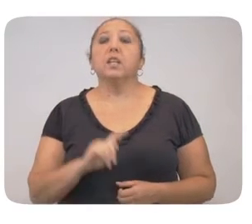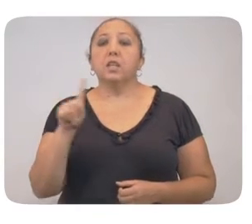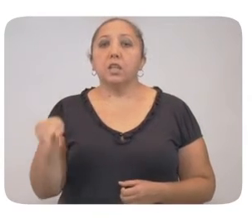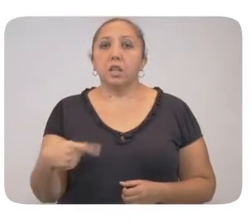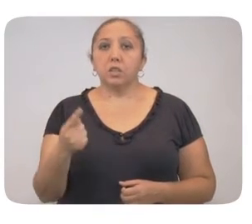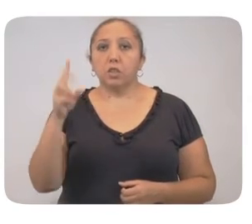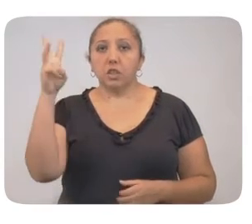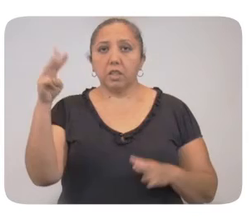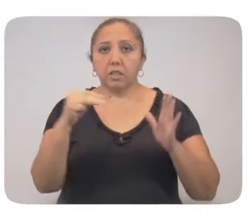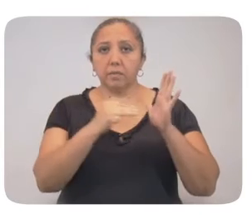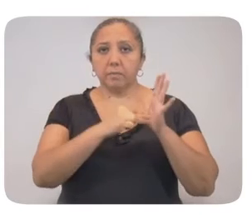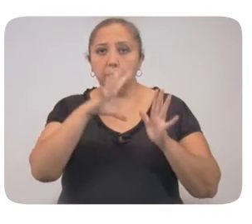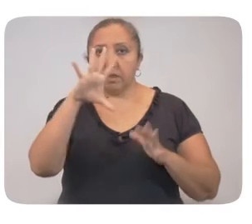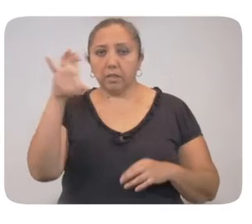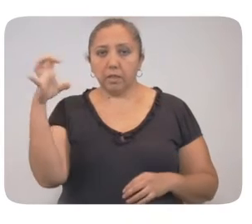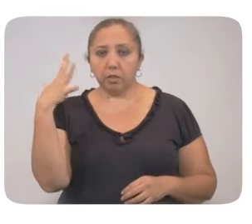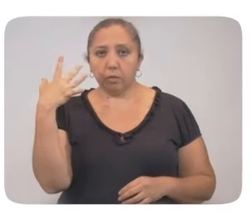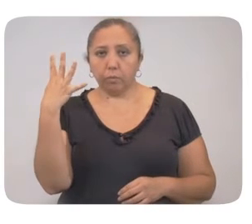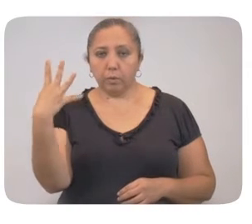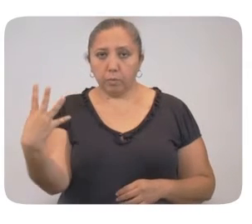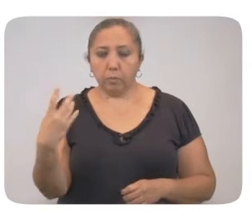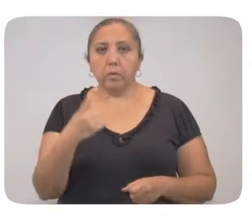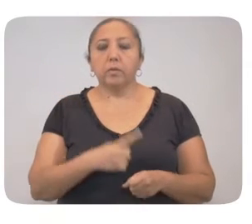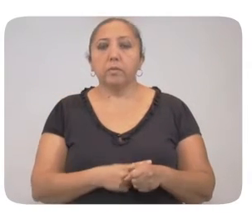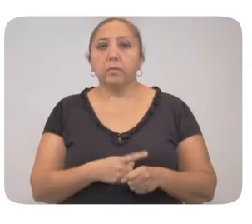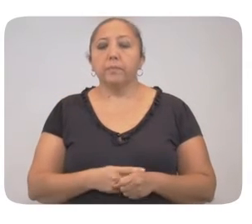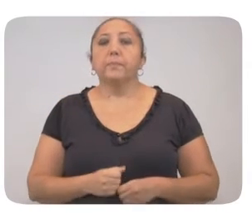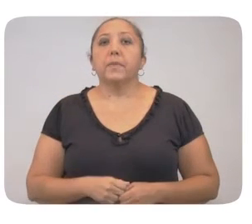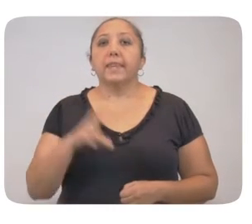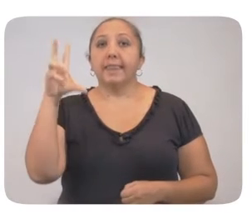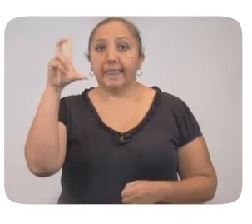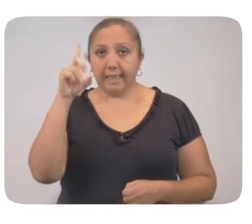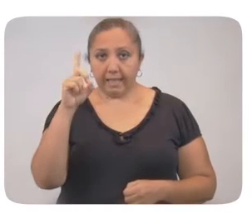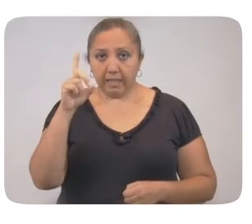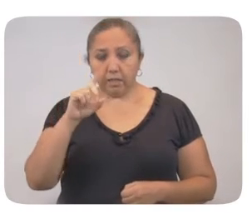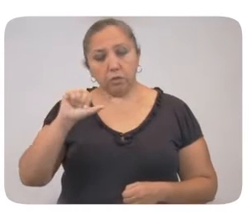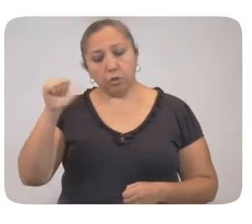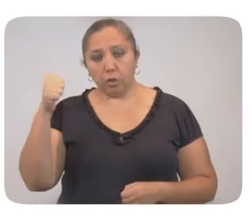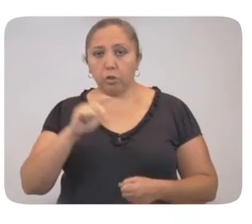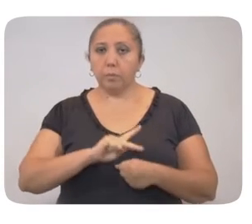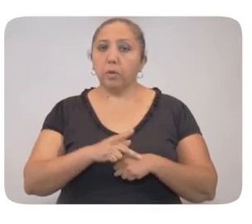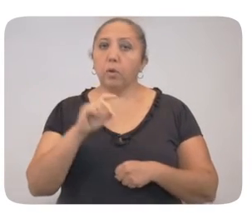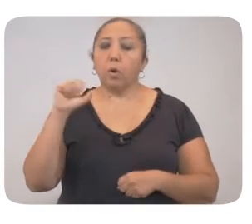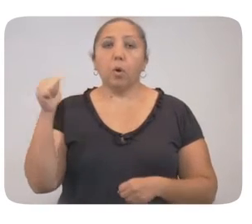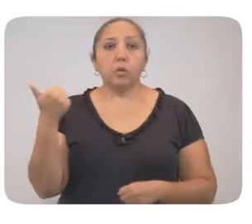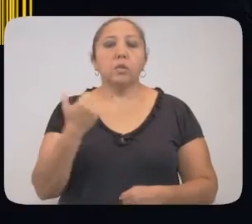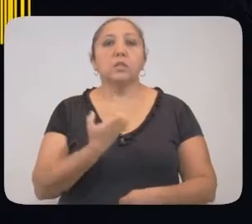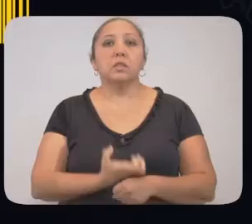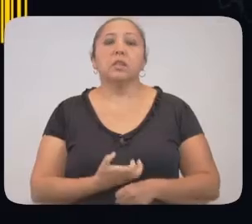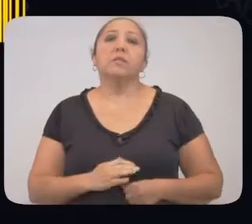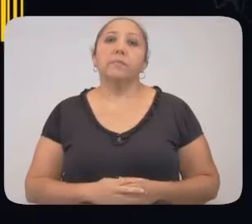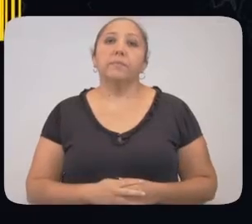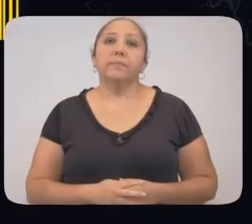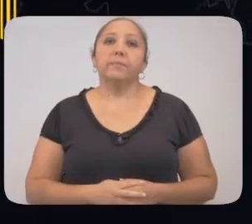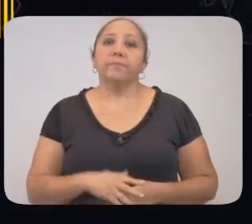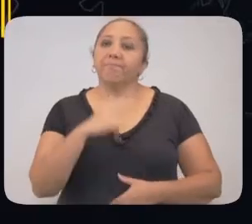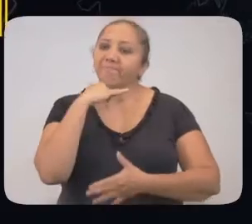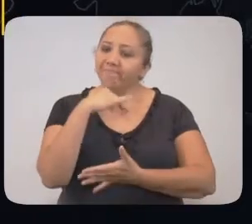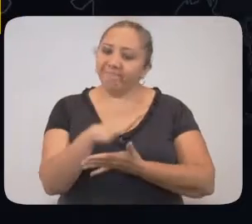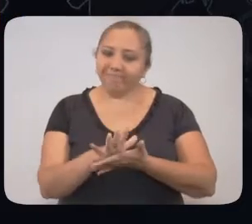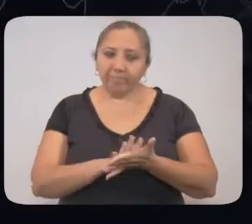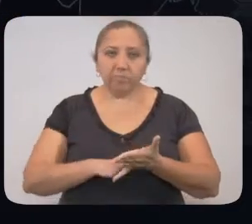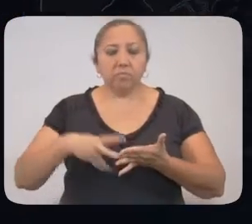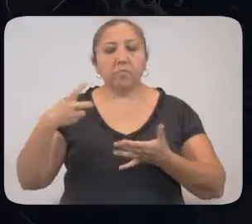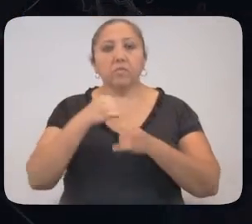presion bexan hachipolok. Le mako takpatu yiknalo, taku walkila, mishba chik pa haktio. Juntul kolel 65 hapti, ho